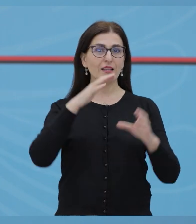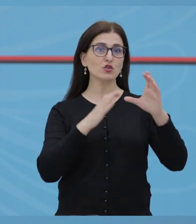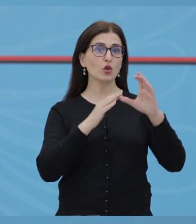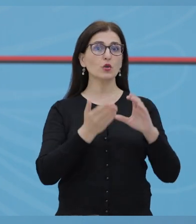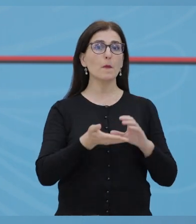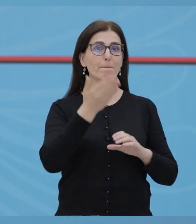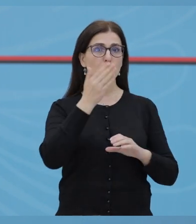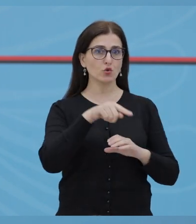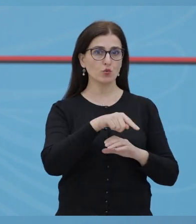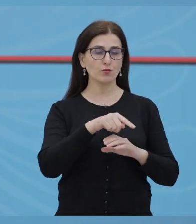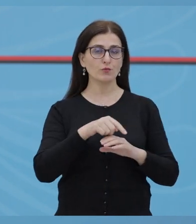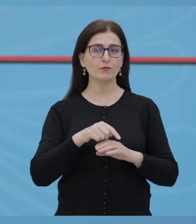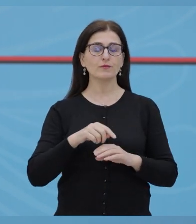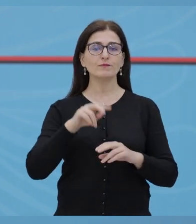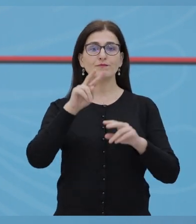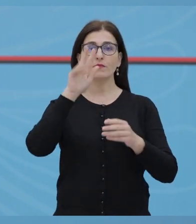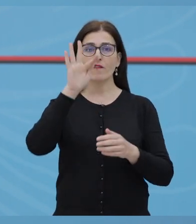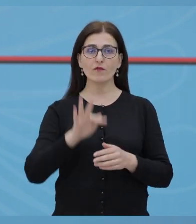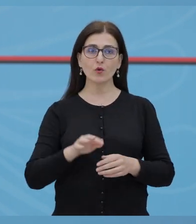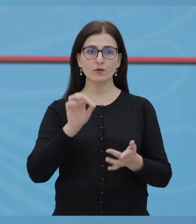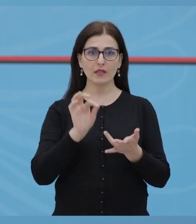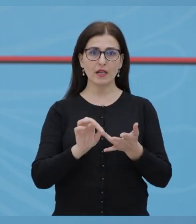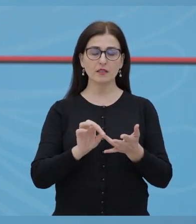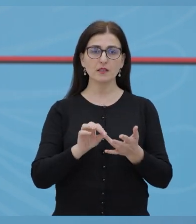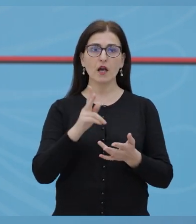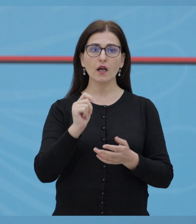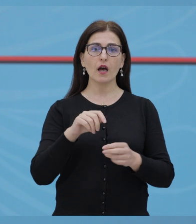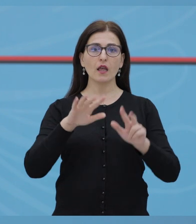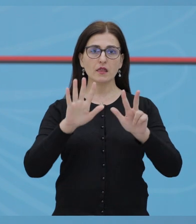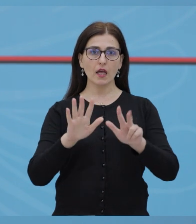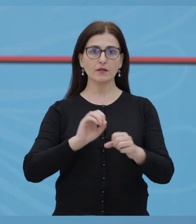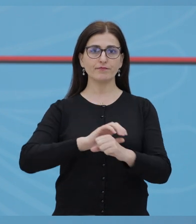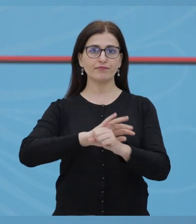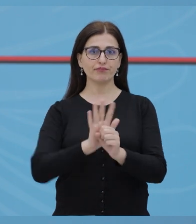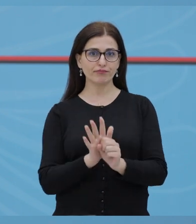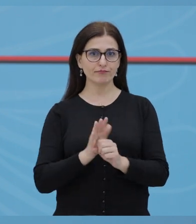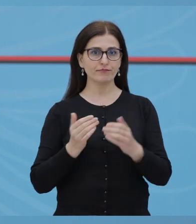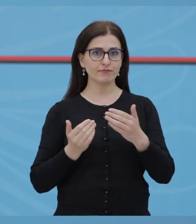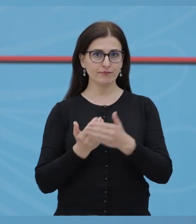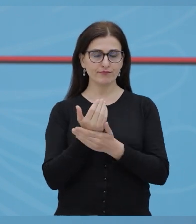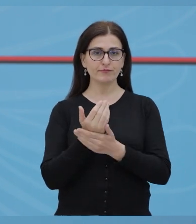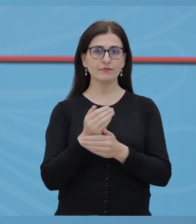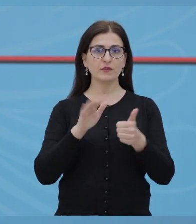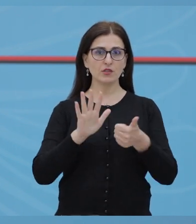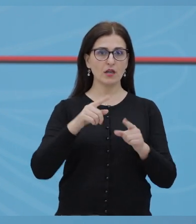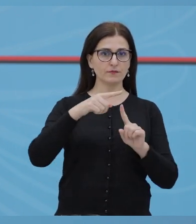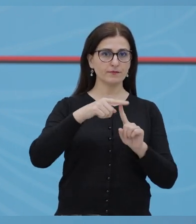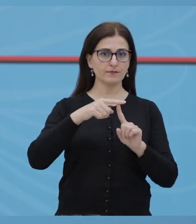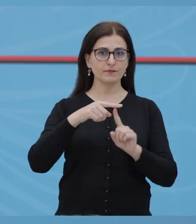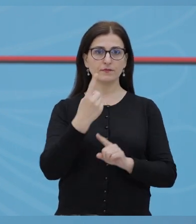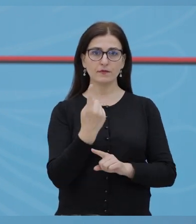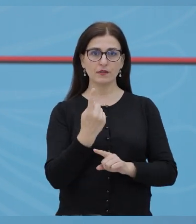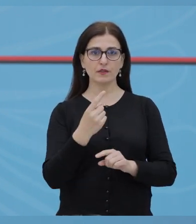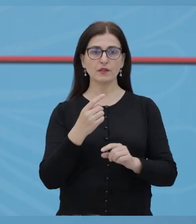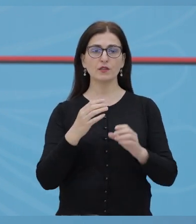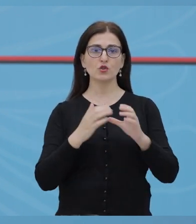kërësisht në spitalin e shkodrës. Nga rezultatet e testimeve janë konfirmuar 8 raste pozitive me COVID-19 në qytetin e